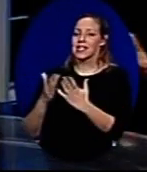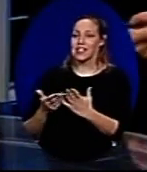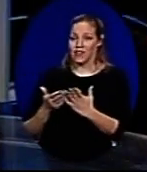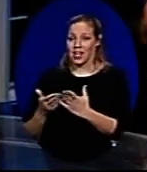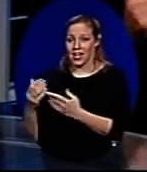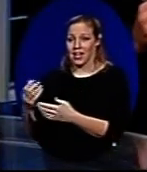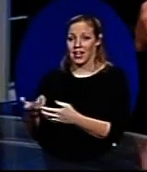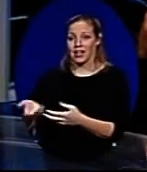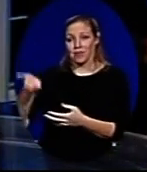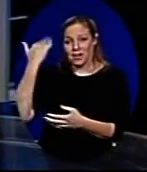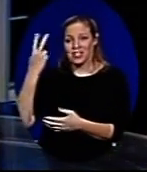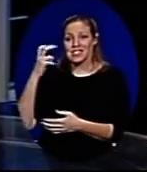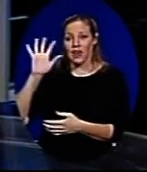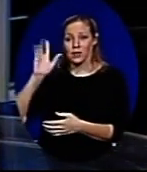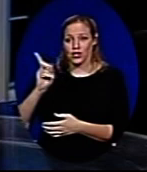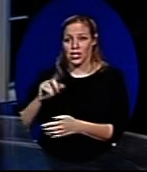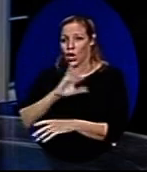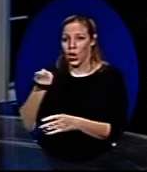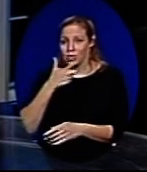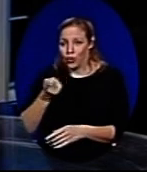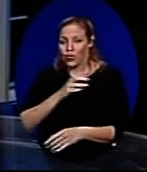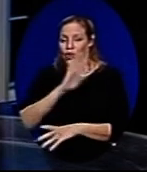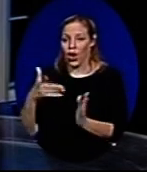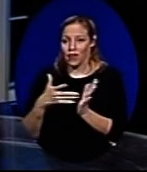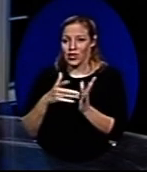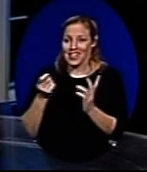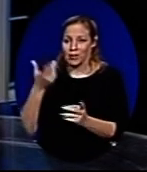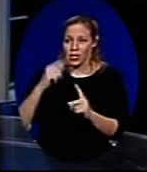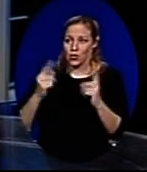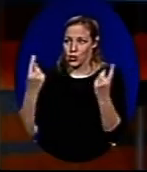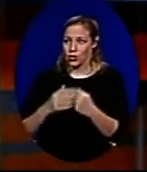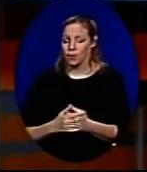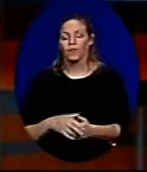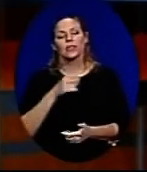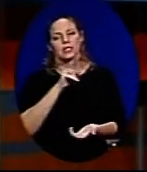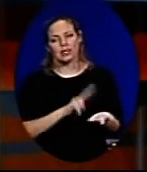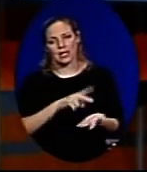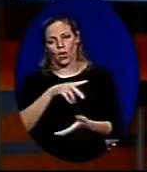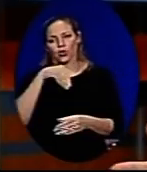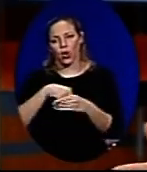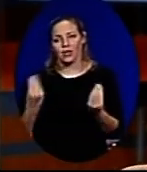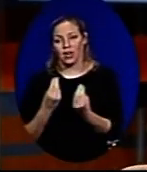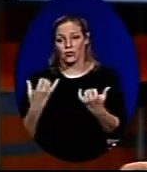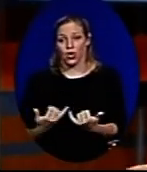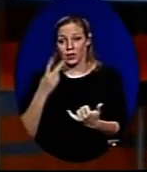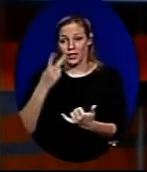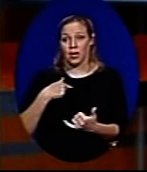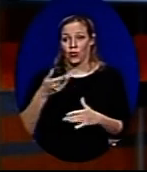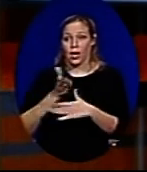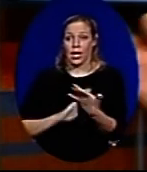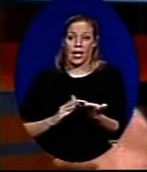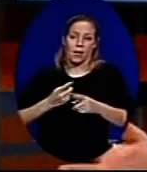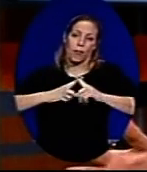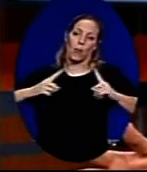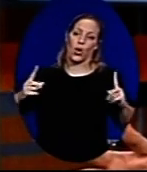שאם היינו מביאים את הספר מלפני 25 שנה, כל התרופות וכל ההבחנות כמעט היו שונות. זה נכון, כולל דברים שהיום נראים לנו כחלק